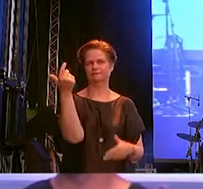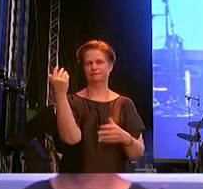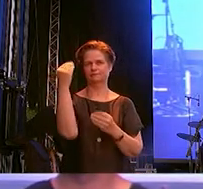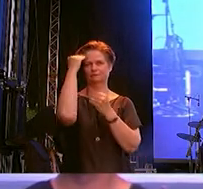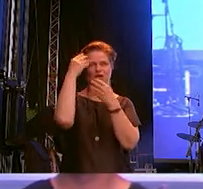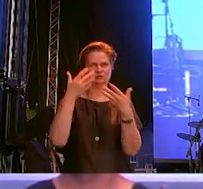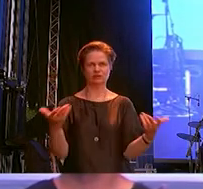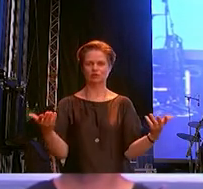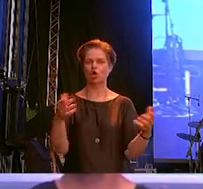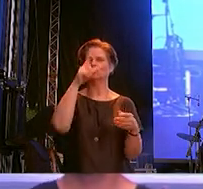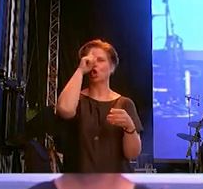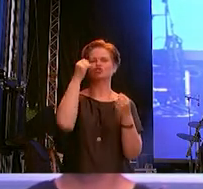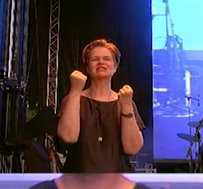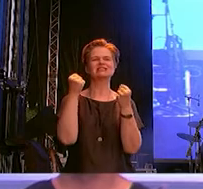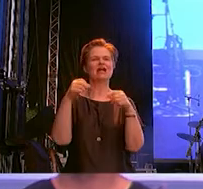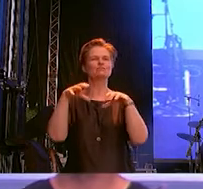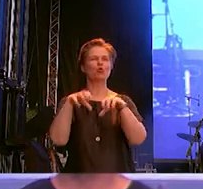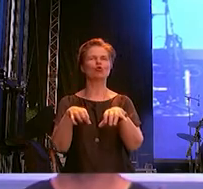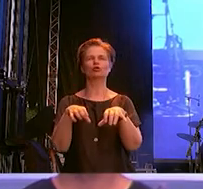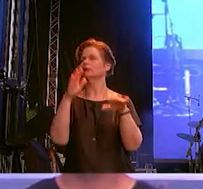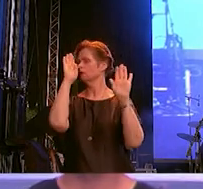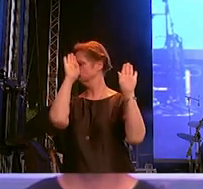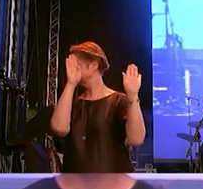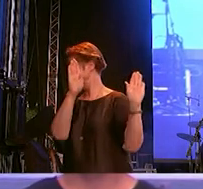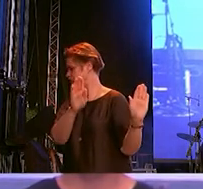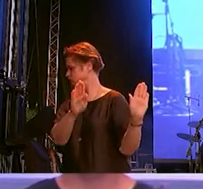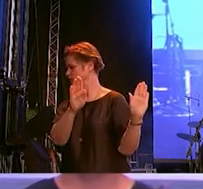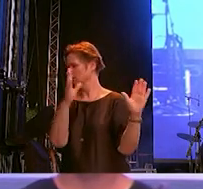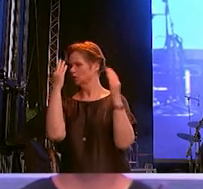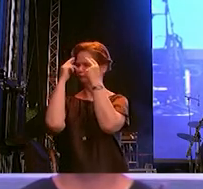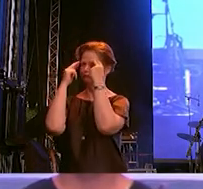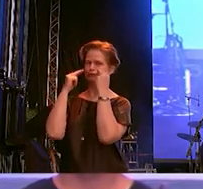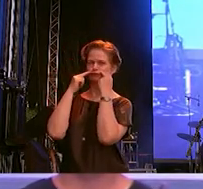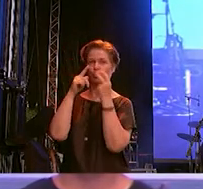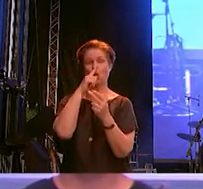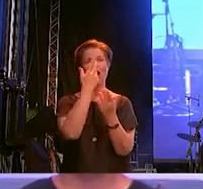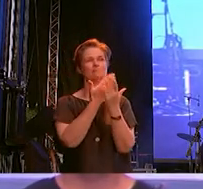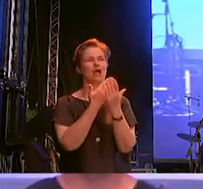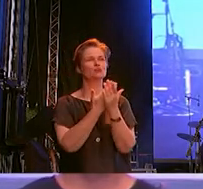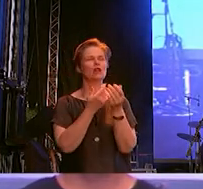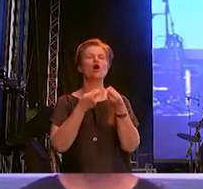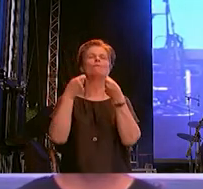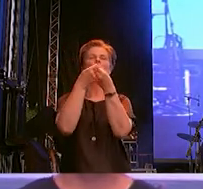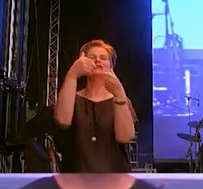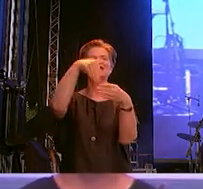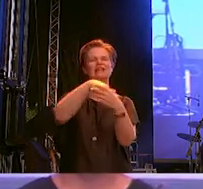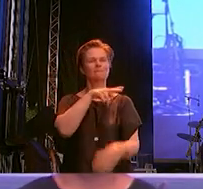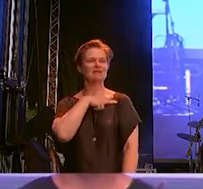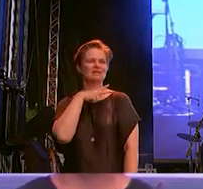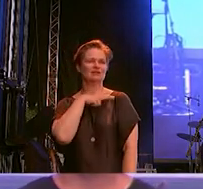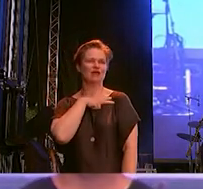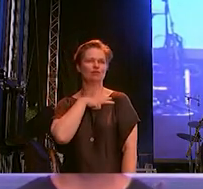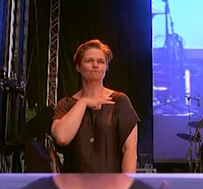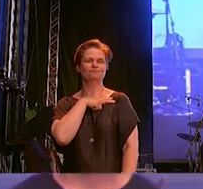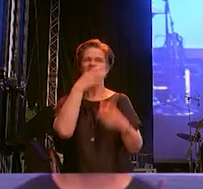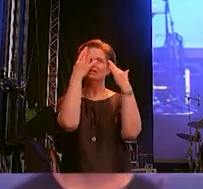Vielmehr, deutsche Sicherheitsbehörden verschließen die Augen vor der Realität. Nur mal ein Beispiel. Das Bundesinnenministerium zählte